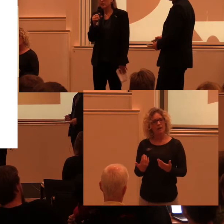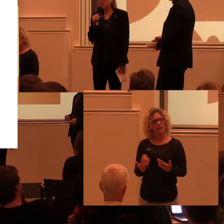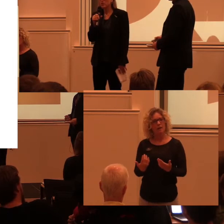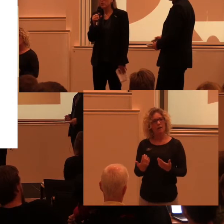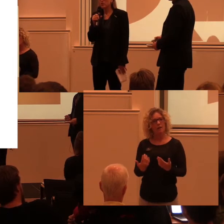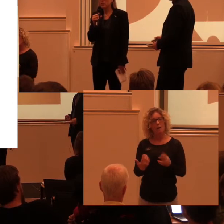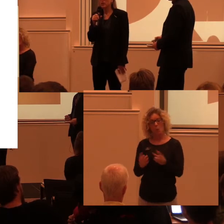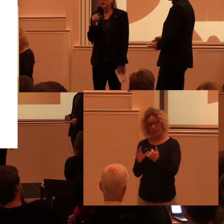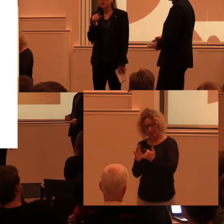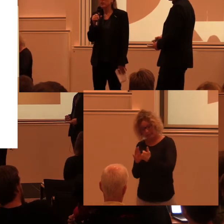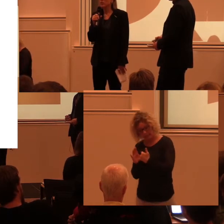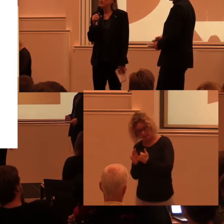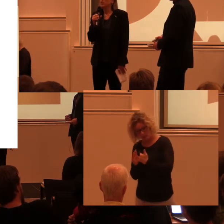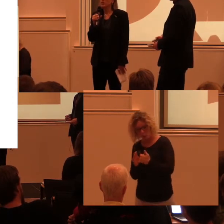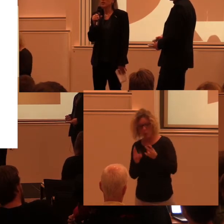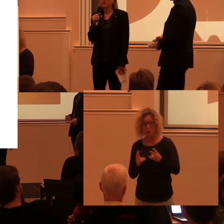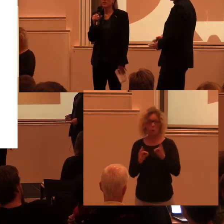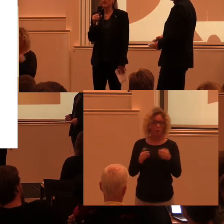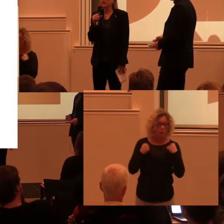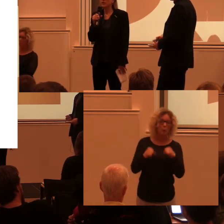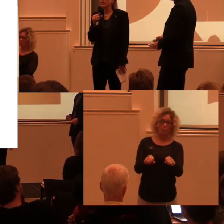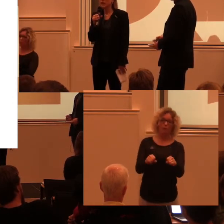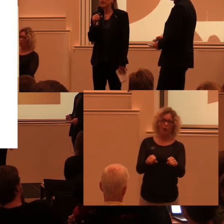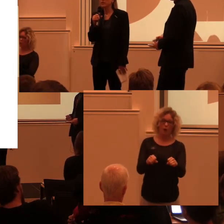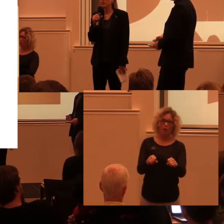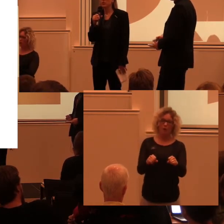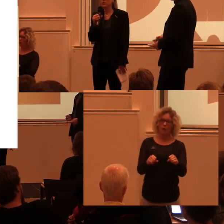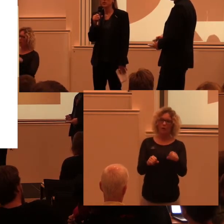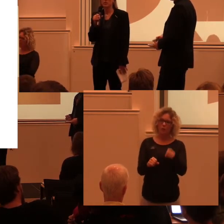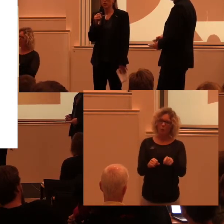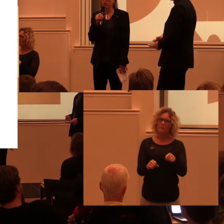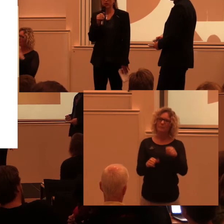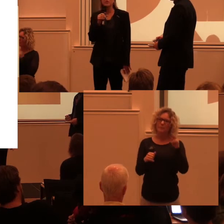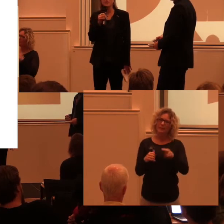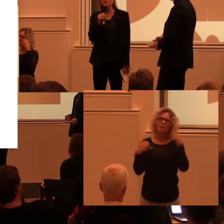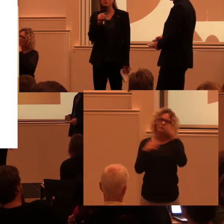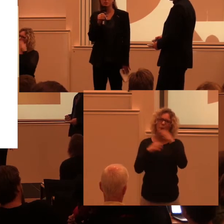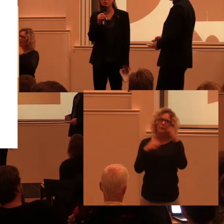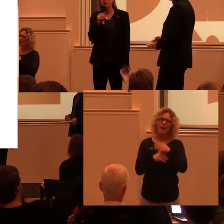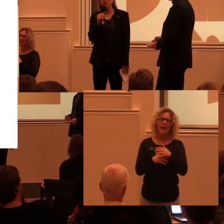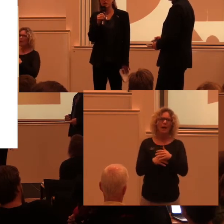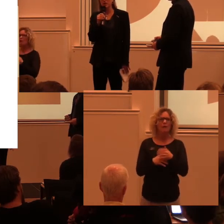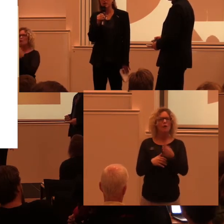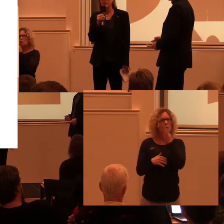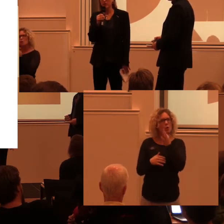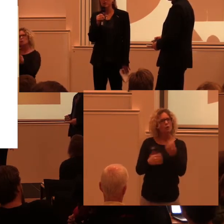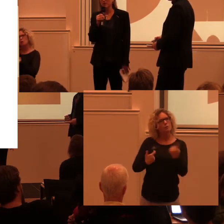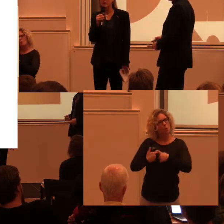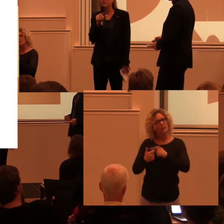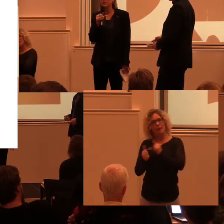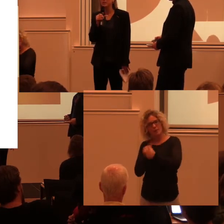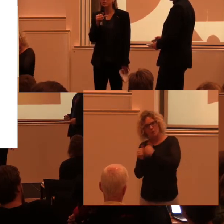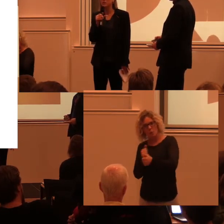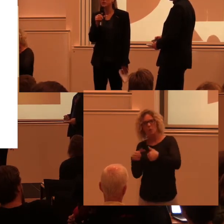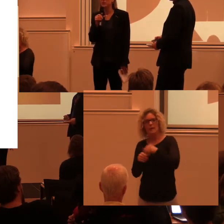i innehåll och utförande verkligen tänka på frågor som rör representation och delaktighet. Och det